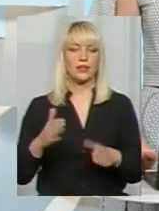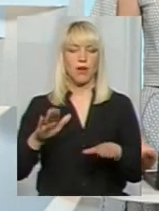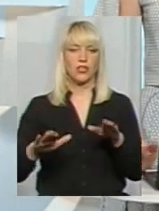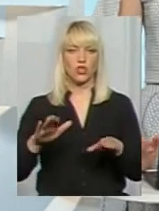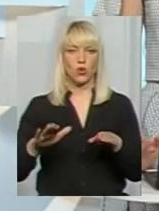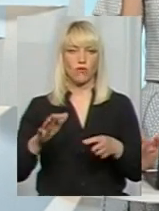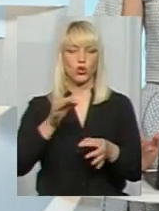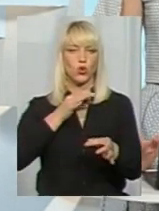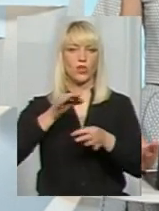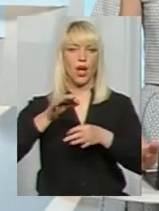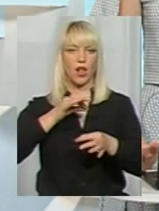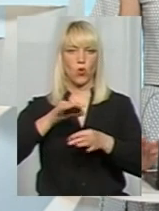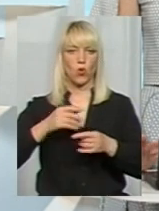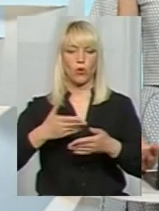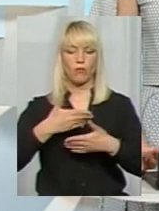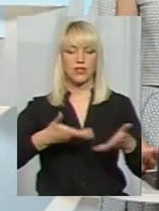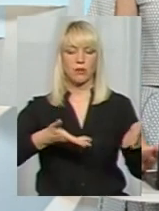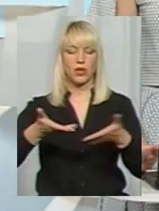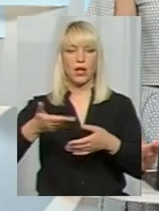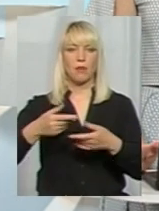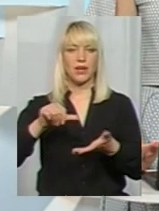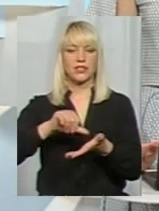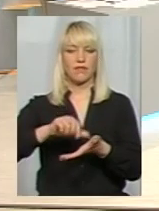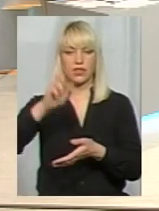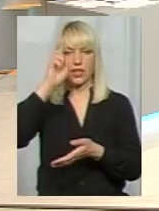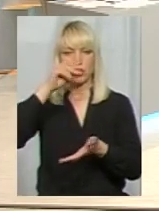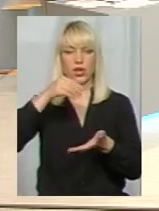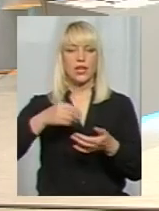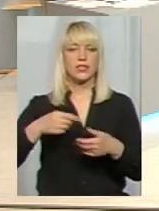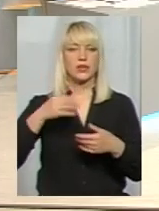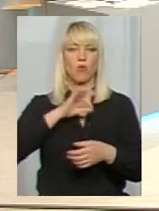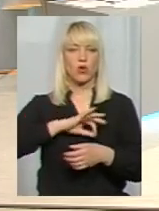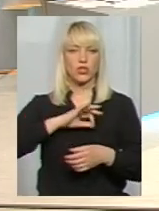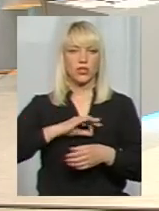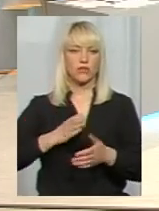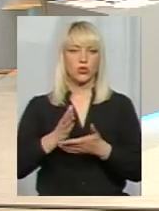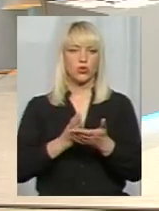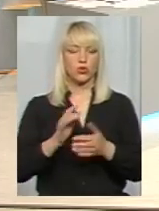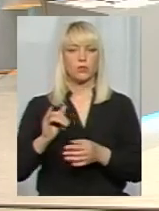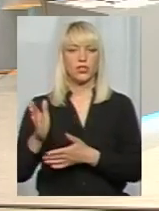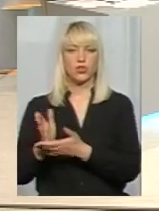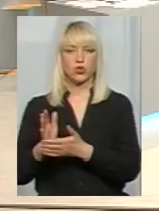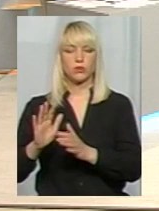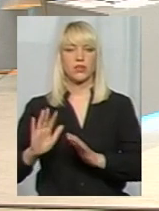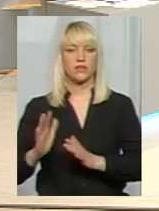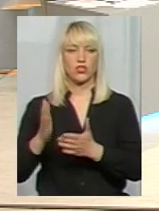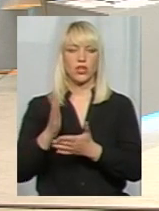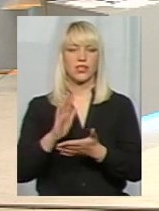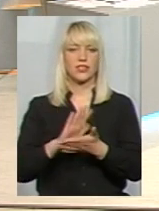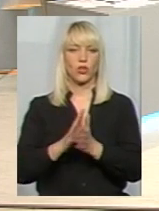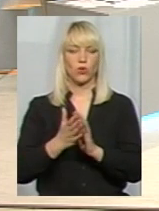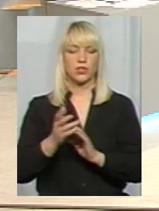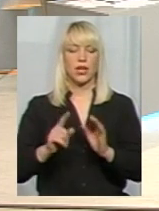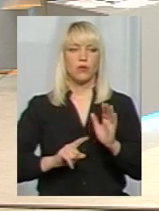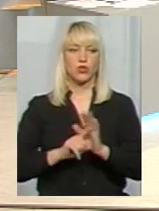запросили представників Держпродспоживслужби та Держслужби з надзвичайних ситуацій, але почнемо розмову все ж таки з